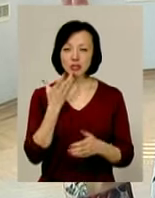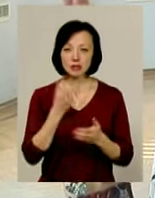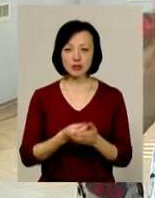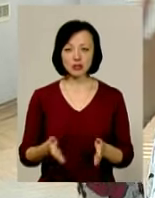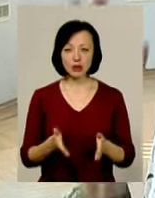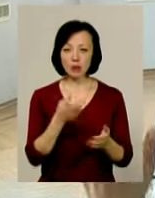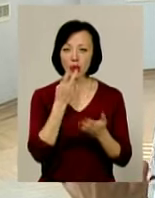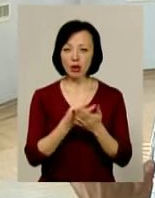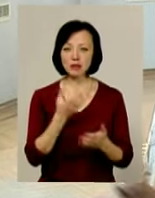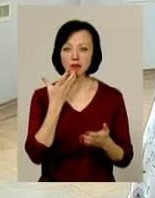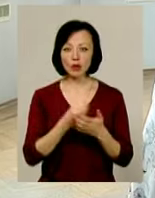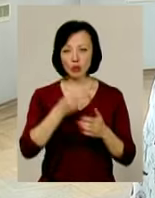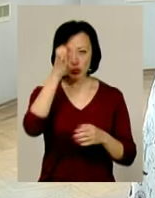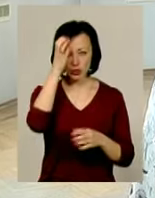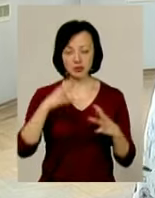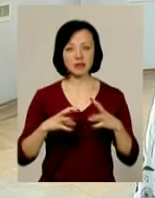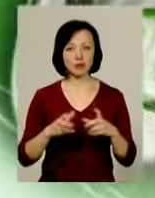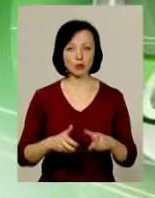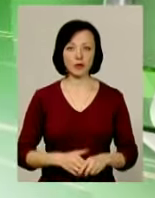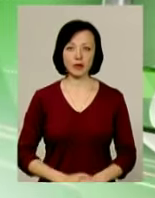шлях, показувати свою мудрість світові.